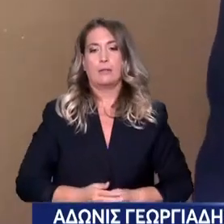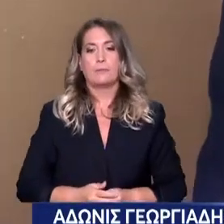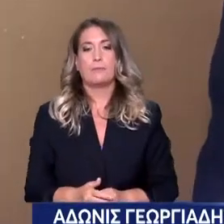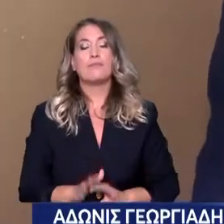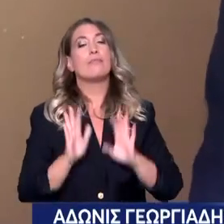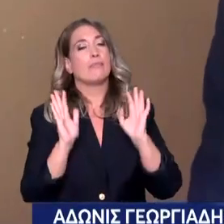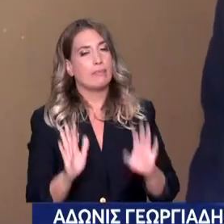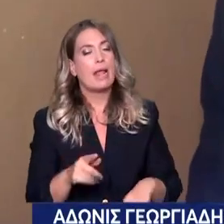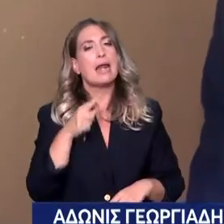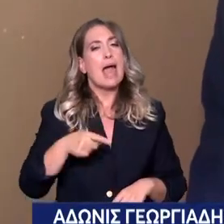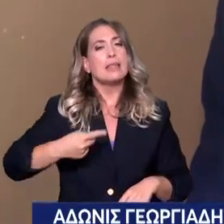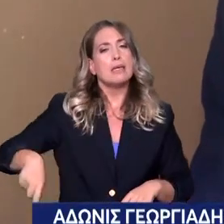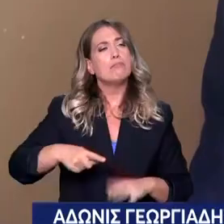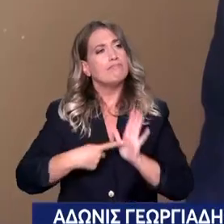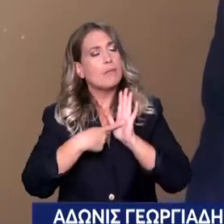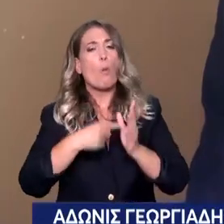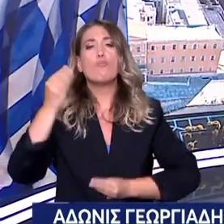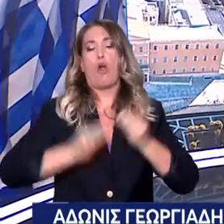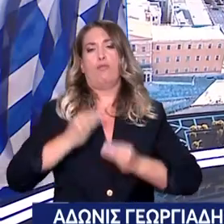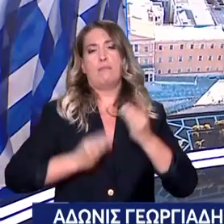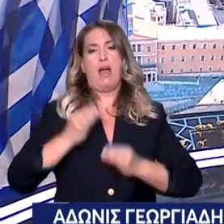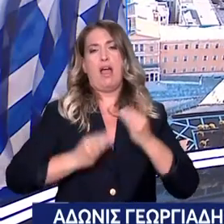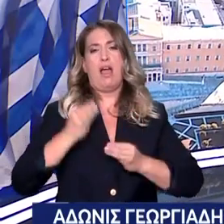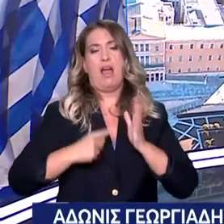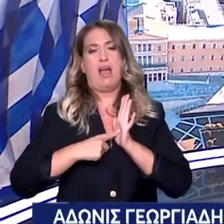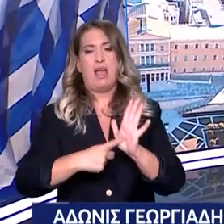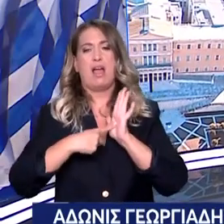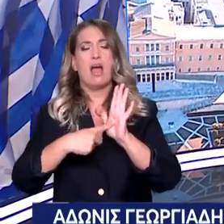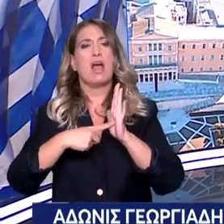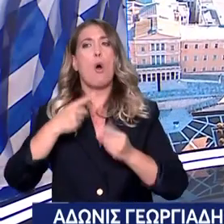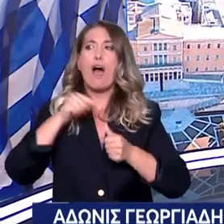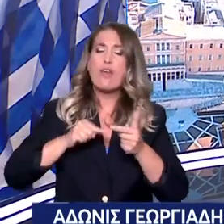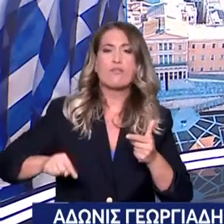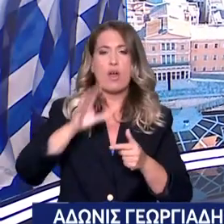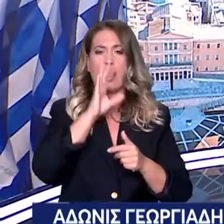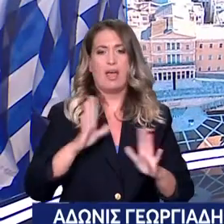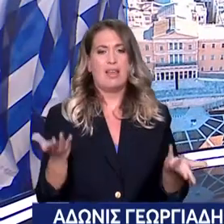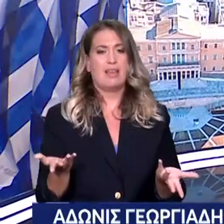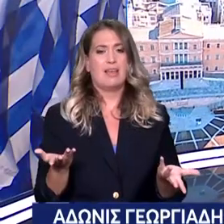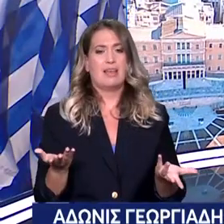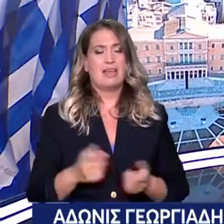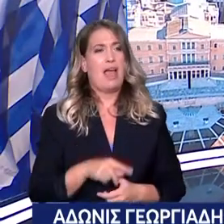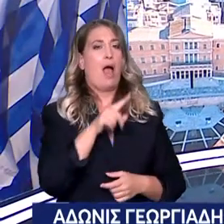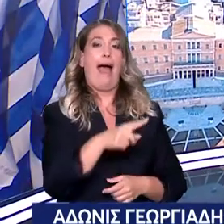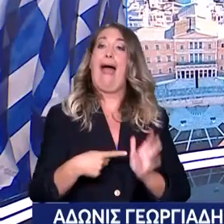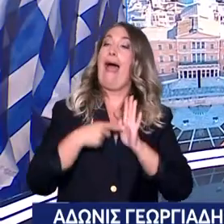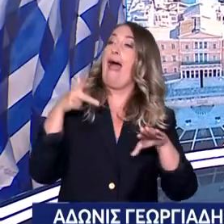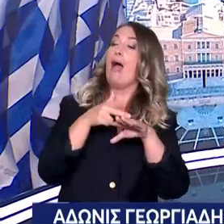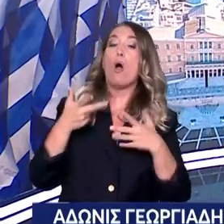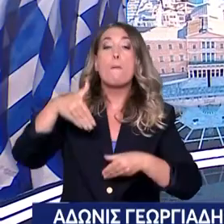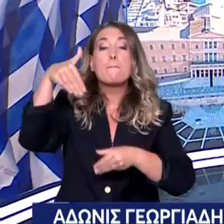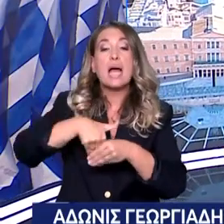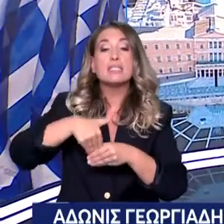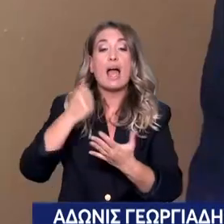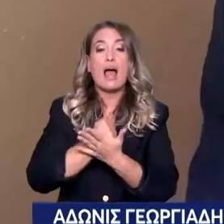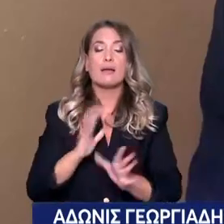παρουσιάζει τα προβλήματα. Δηλαδή ο έλεγχος στην εξουσία. Όχι το να... Δεν είναι αυτή η γνώμη. Επιτρέψτε μου τώρα, επιτρέψτε μου για να κάνω και το ερώτημα. Επιτρέψτε δημοσιογράφου